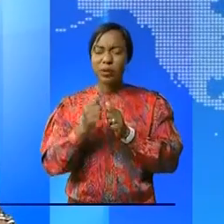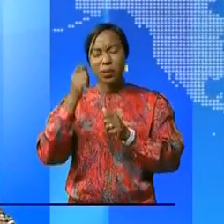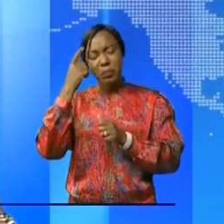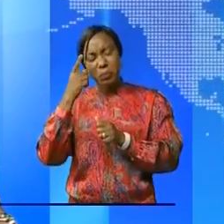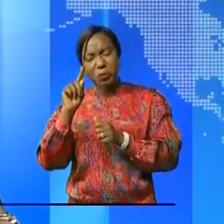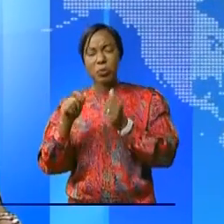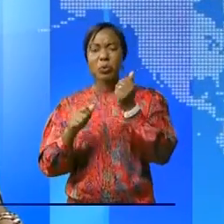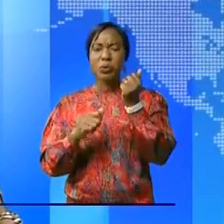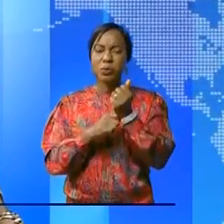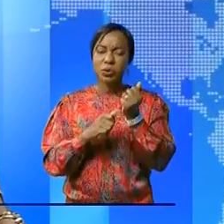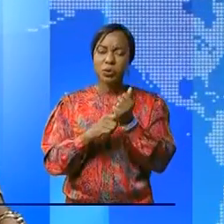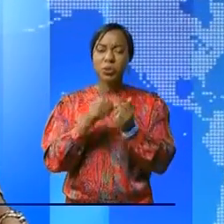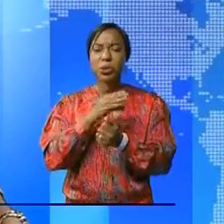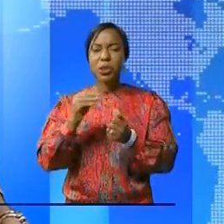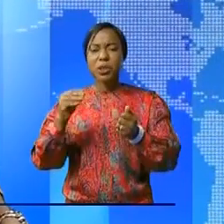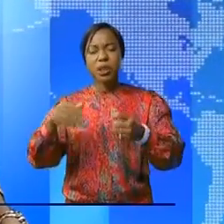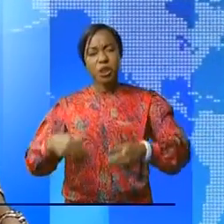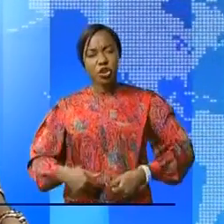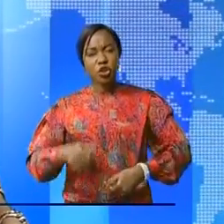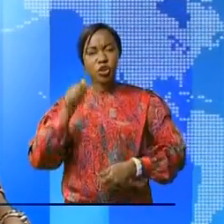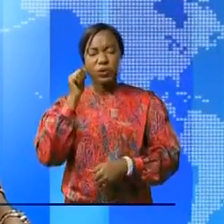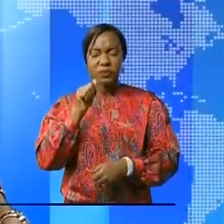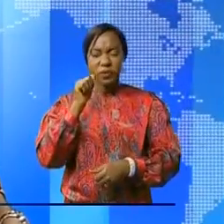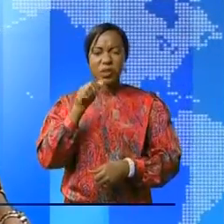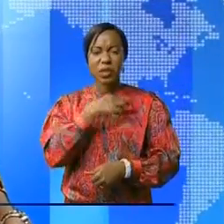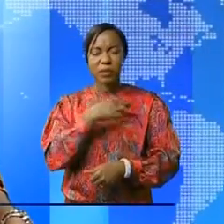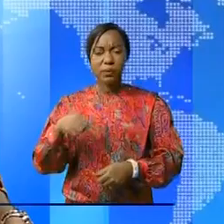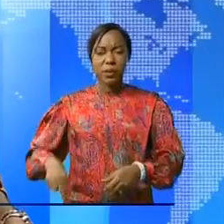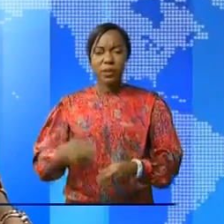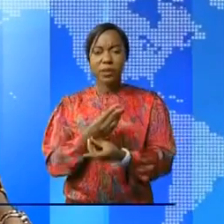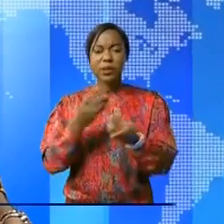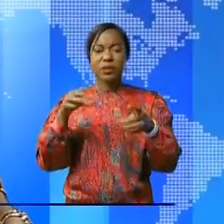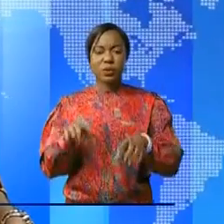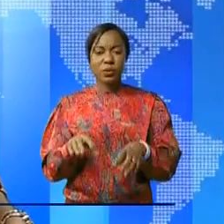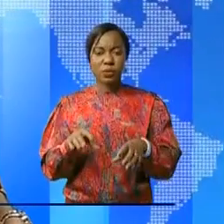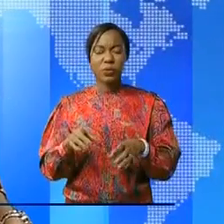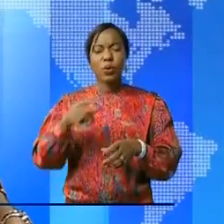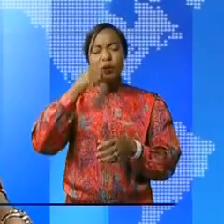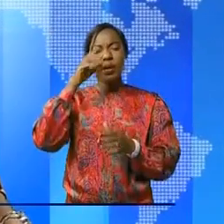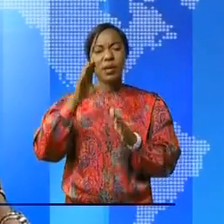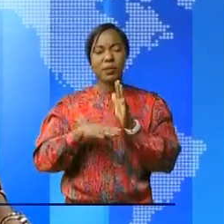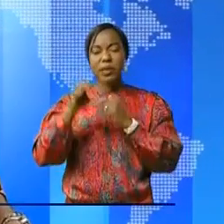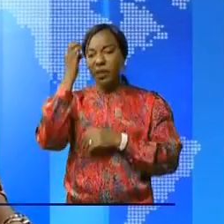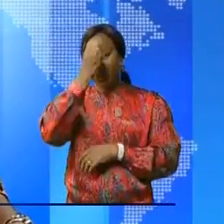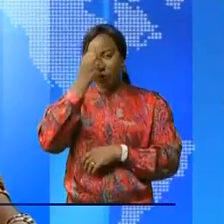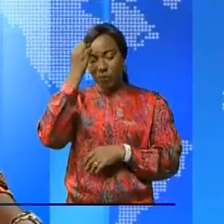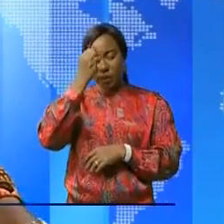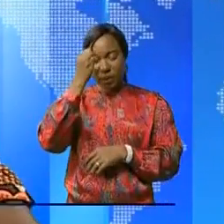la condition de la jeune fille en République démocratique du Congo à la députée du Parlement européen,